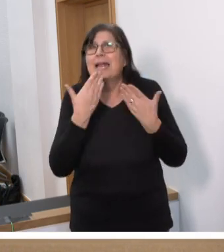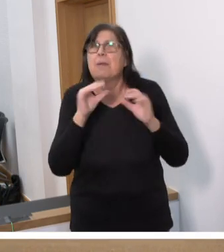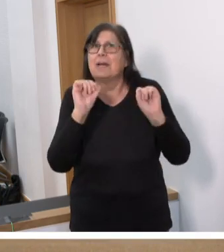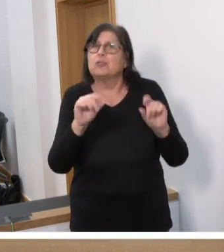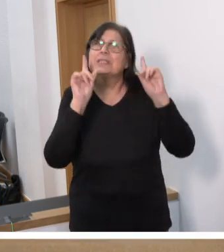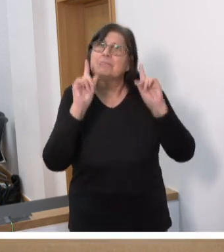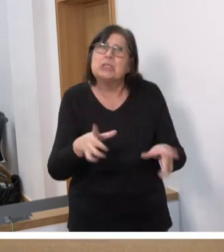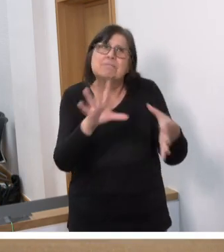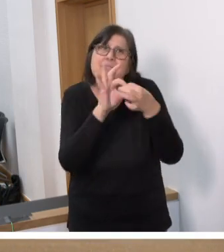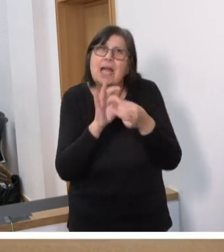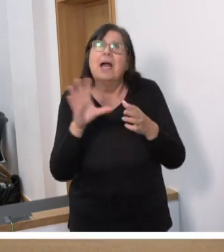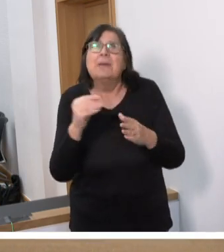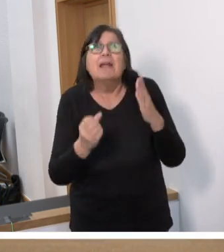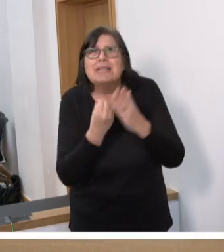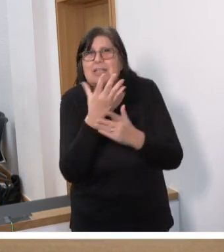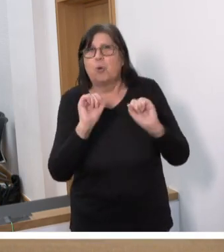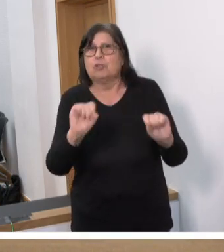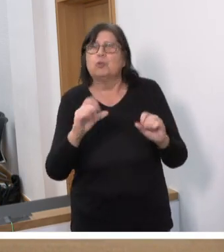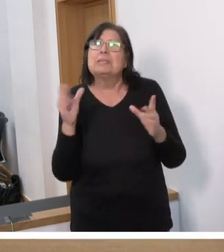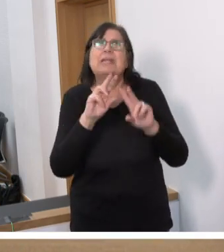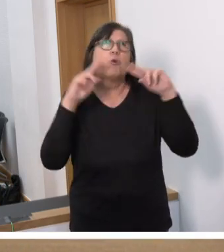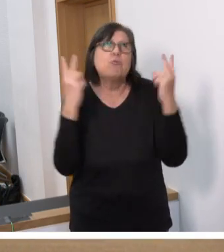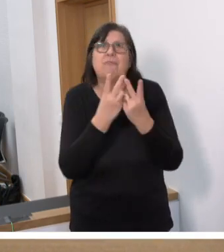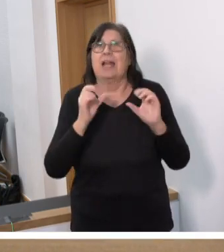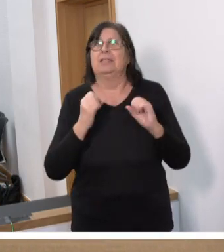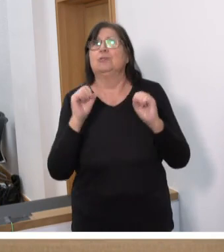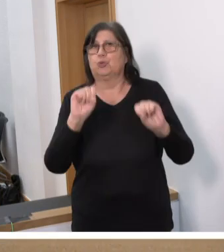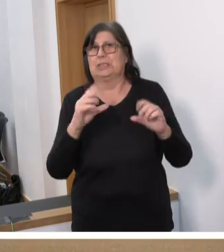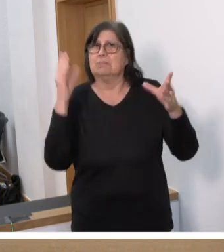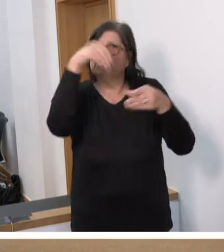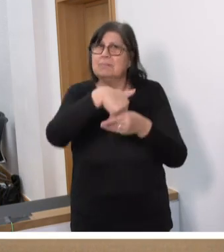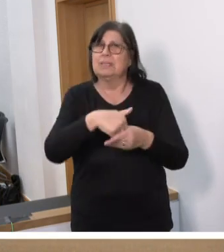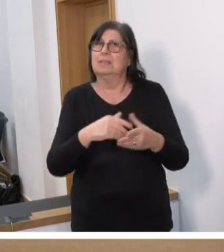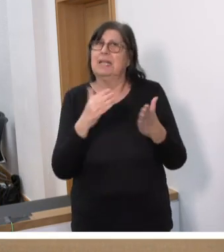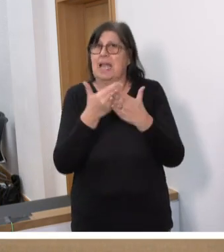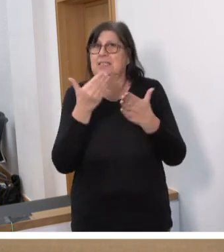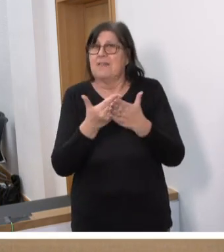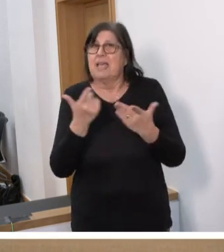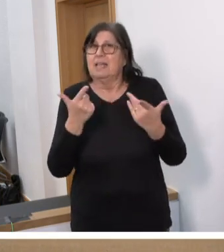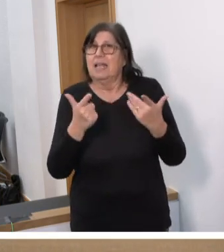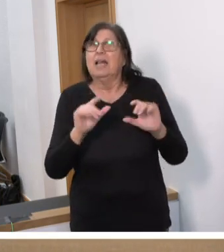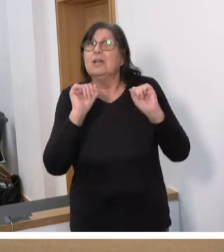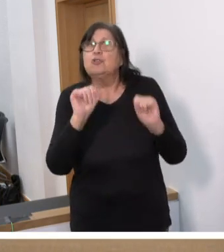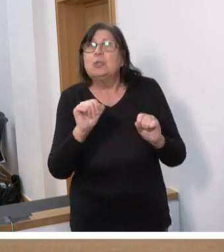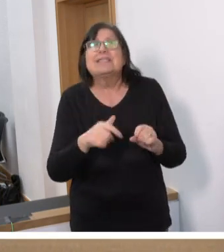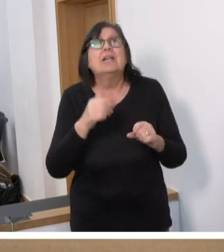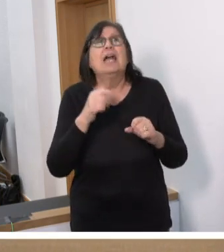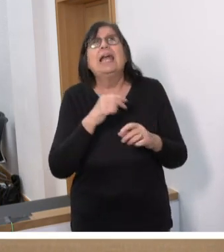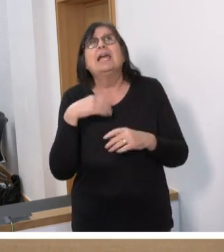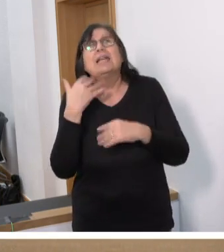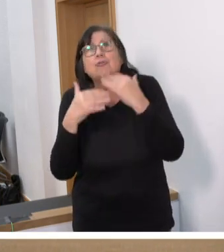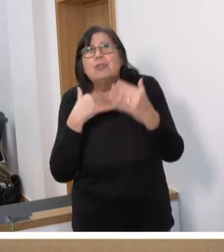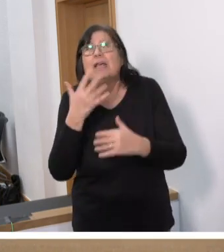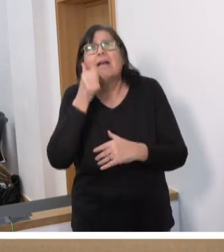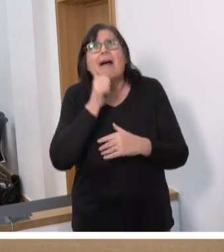einhergehen mit Naturschutz, muss einhergehen mit Umweltschutz. Und deshalb war der Schutz des historisch alten Wald, die Verteidigung der